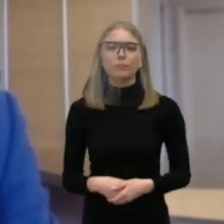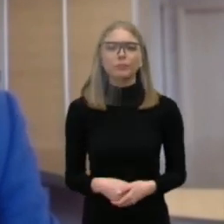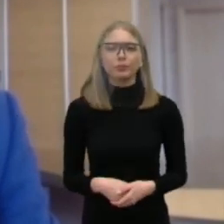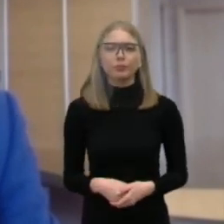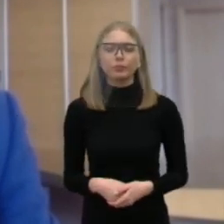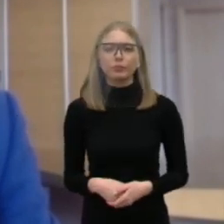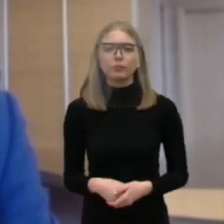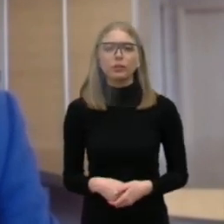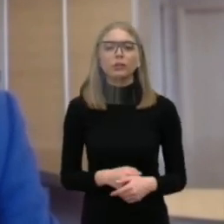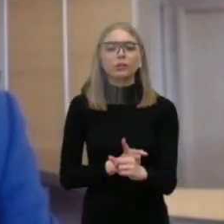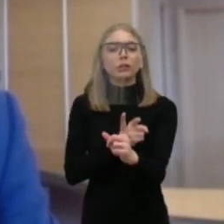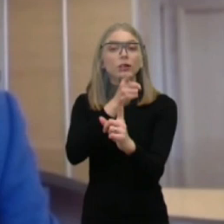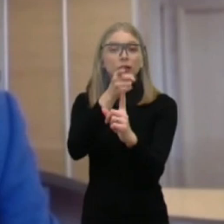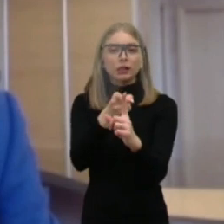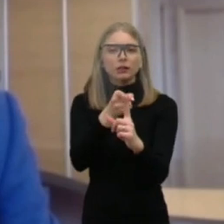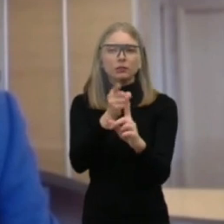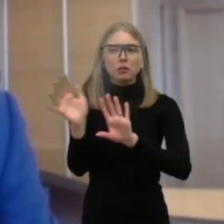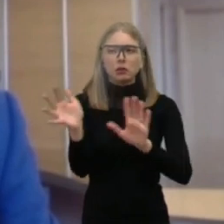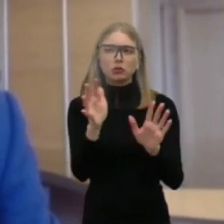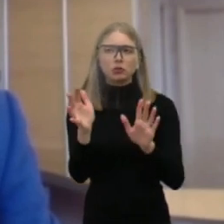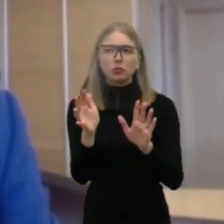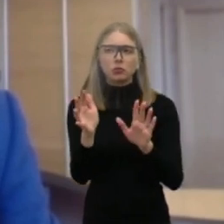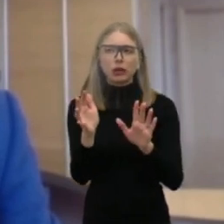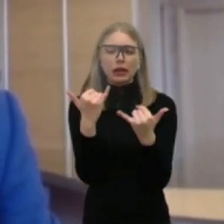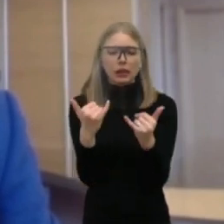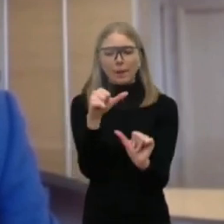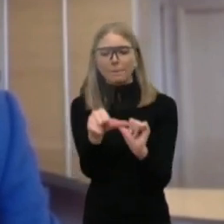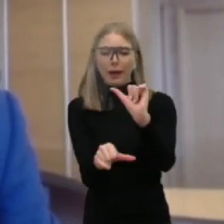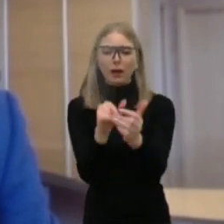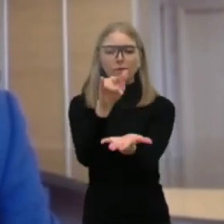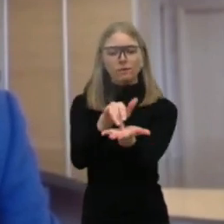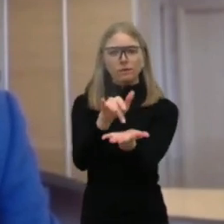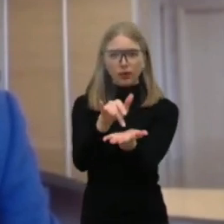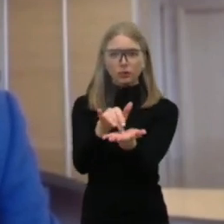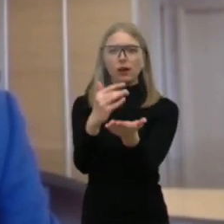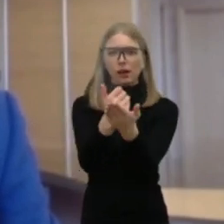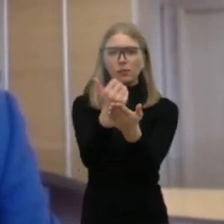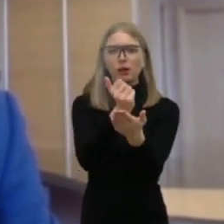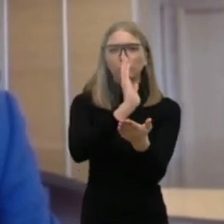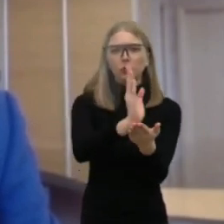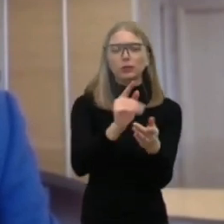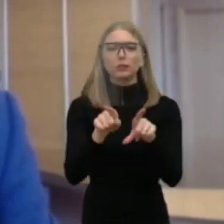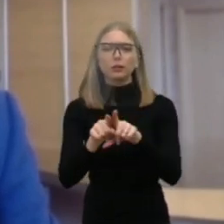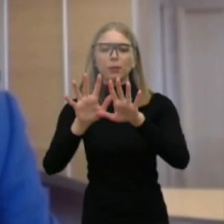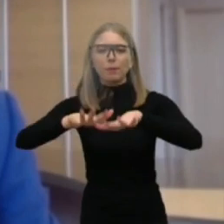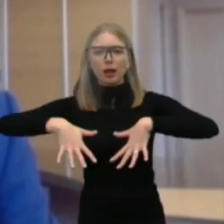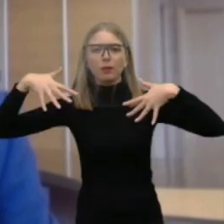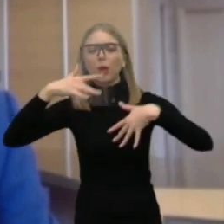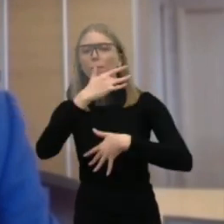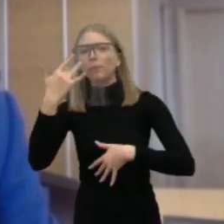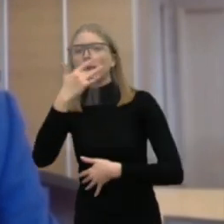užbaigti jį iki metų vidurio ir kad prasisadalyvautų parlamentinės partijos, kad mes galėtume